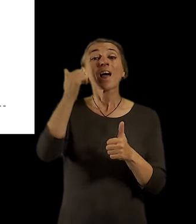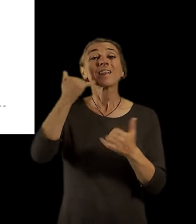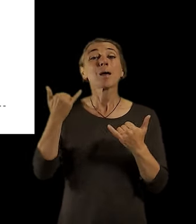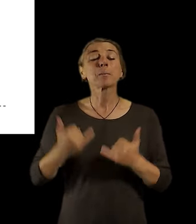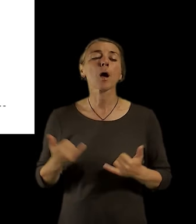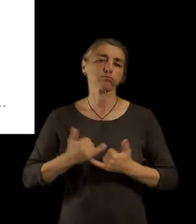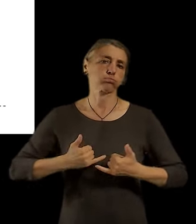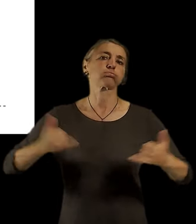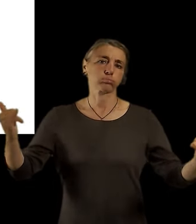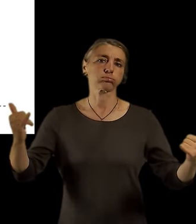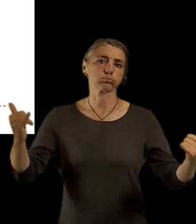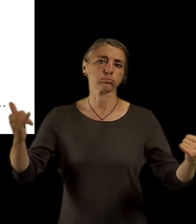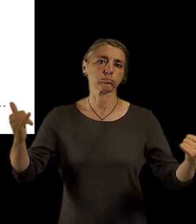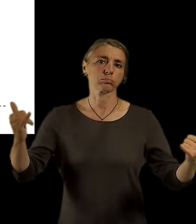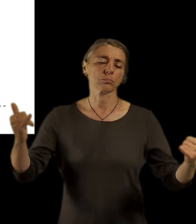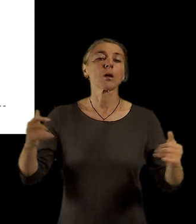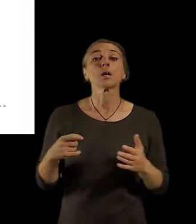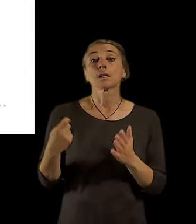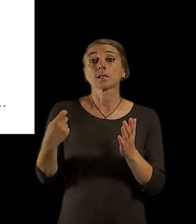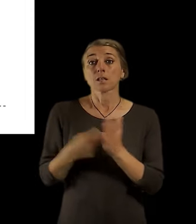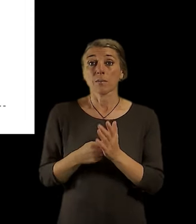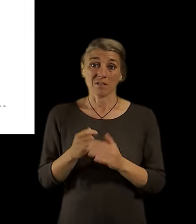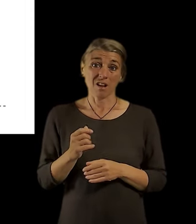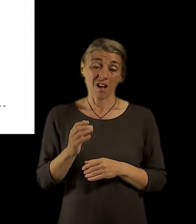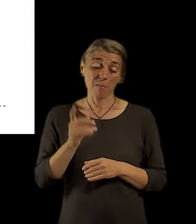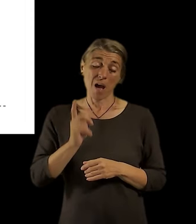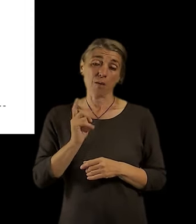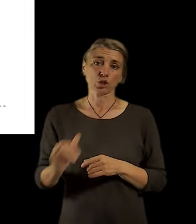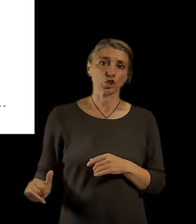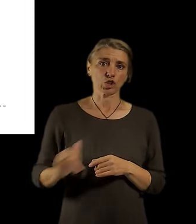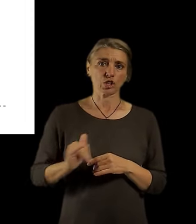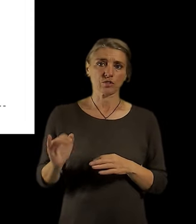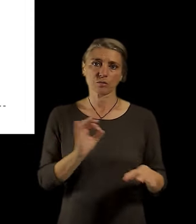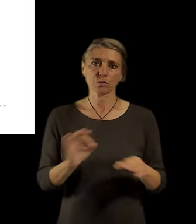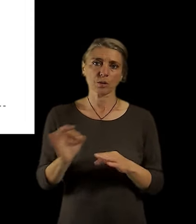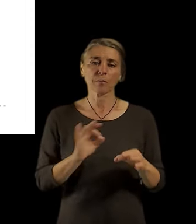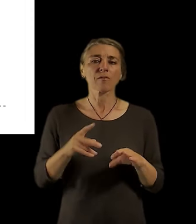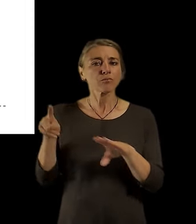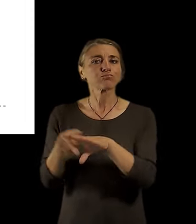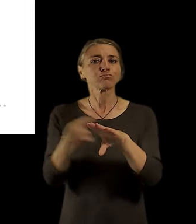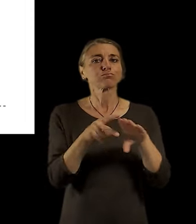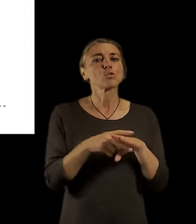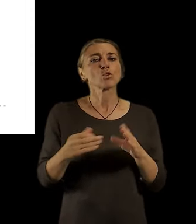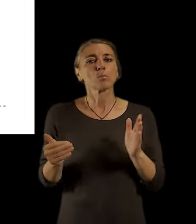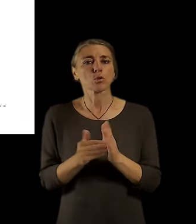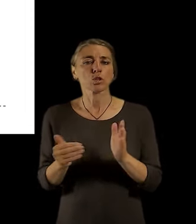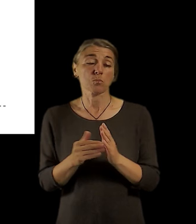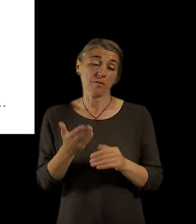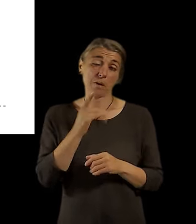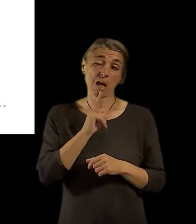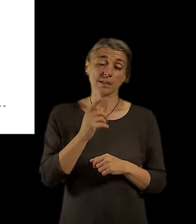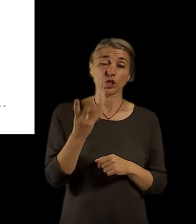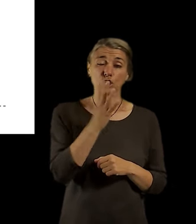prognózy bychom se s vysokou mírou prognózy měli připravit na růst počtu obyvatel. Vychází to na 400 tříc